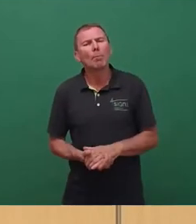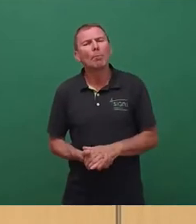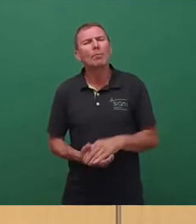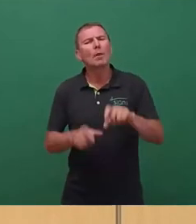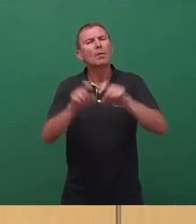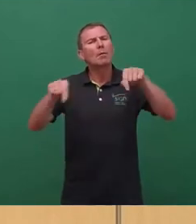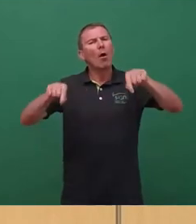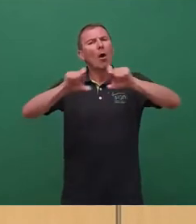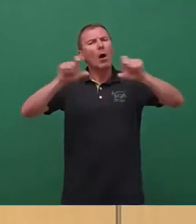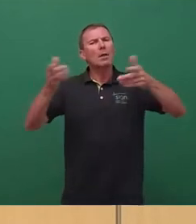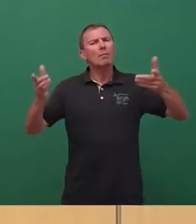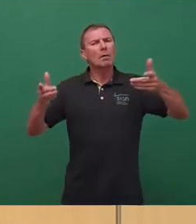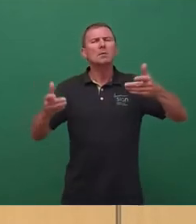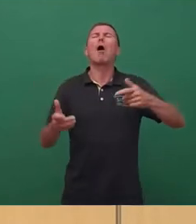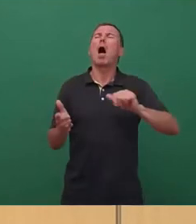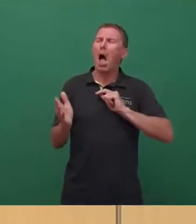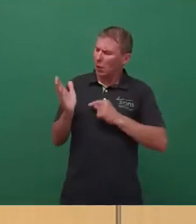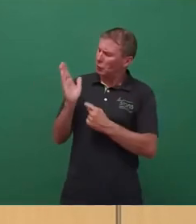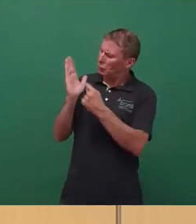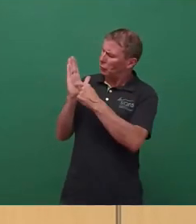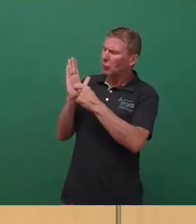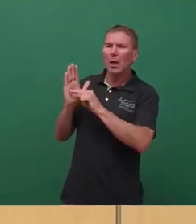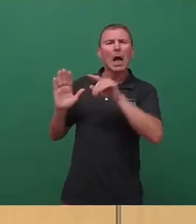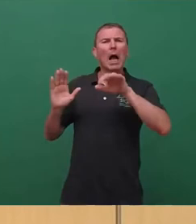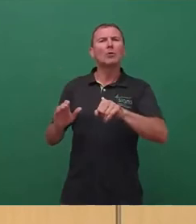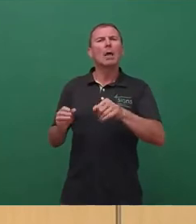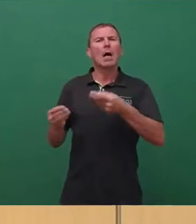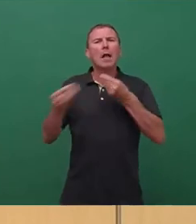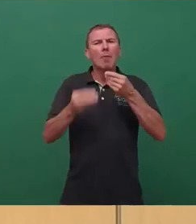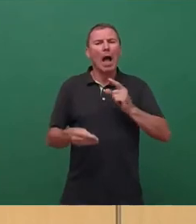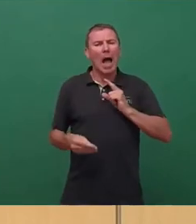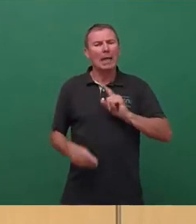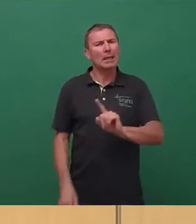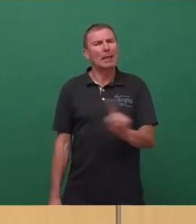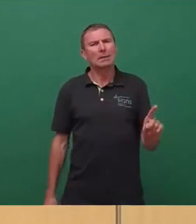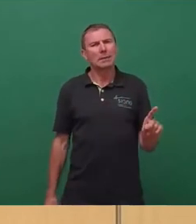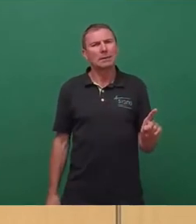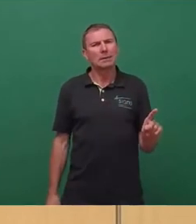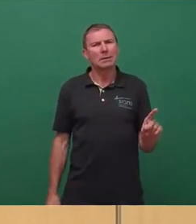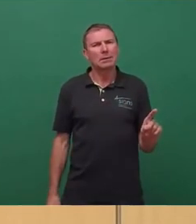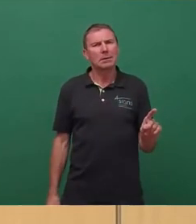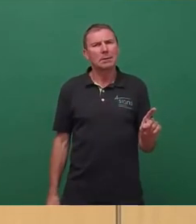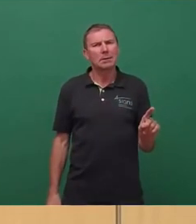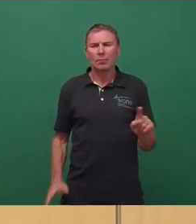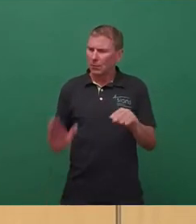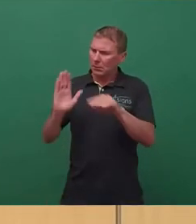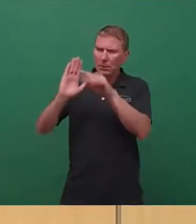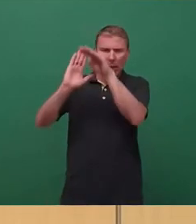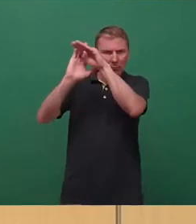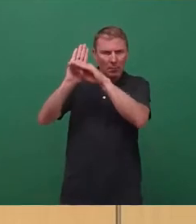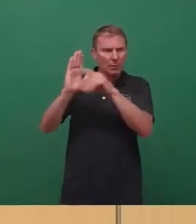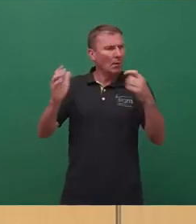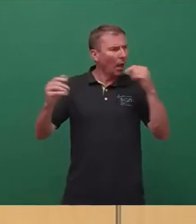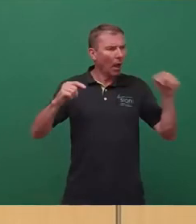Formal haben wir heute keine Haushaltsberatungen. Obwohl der Duktus und das, was hier erzählt wird,